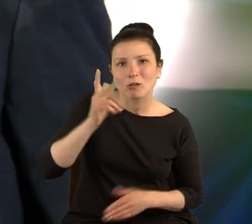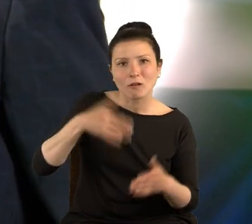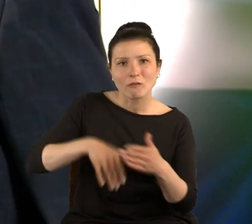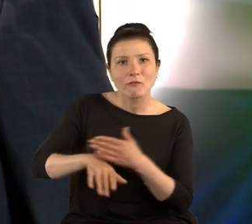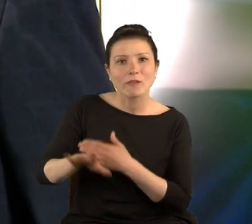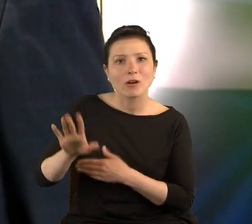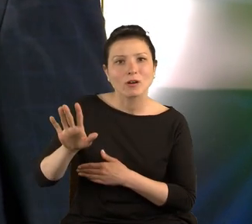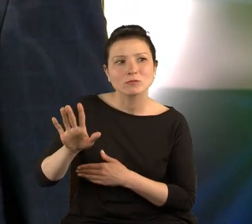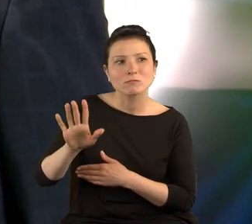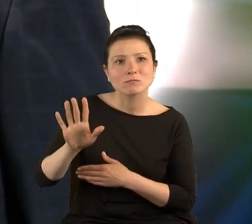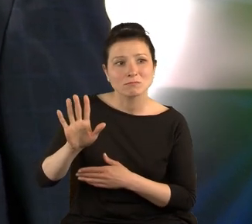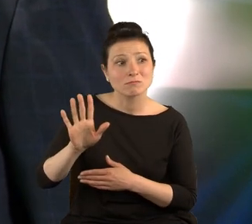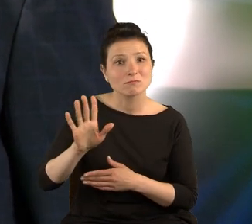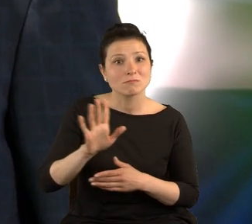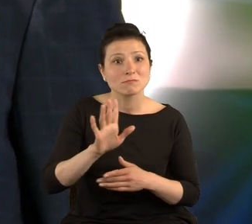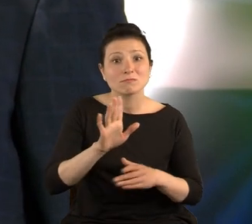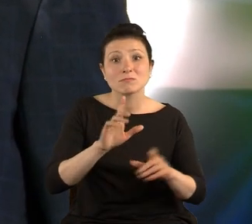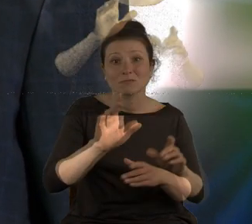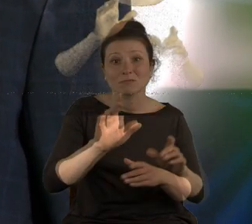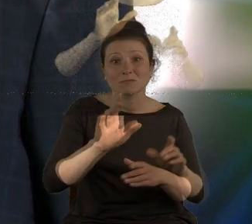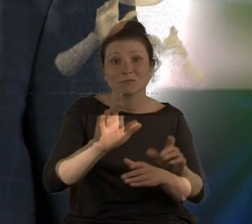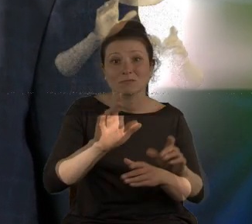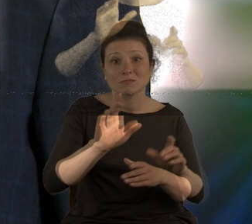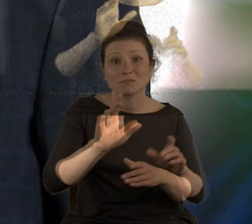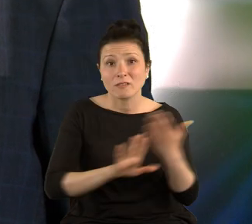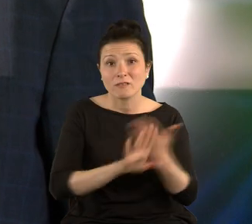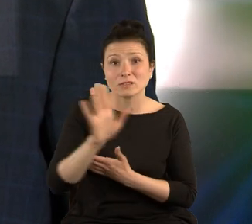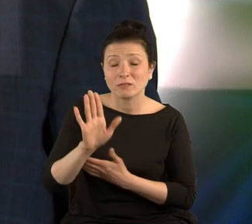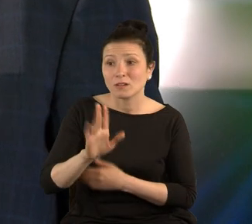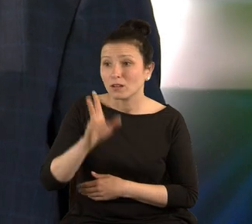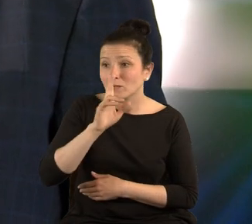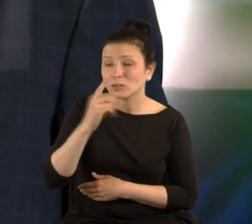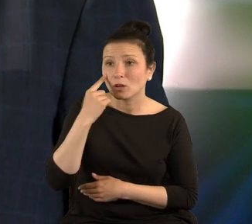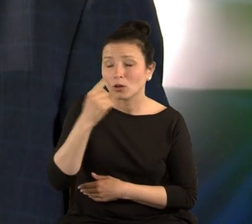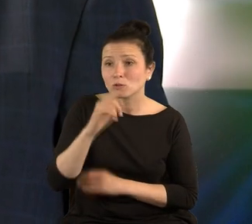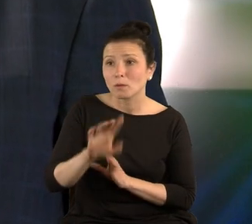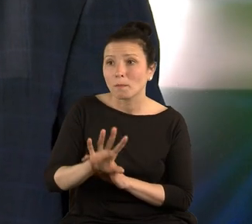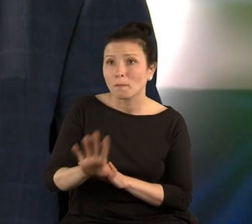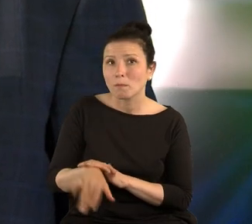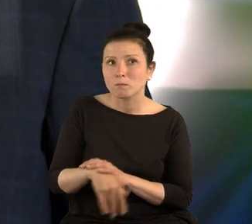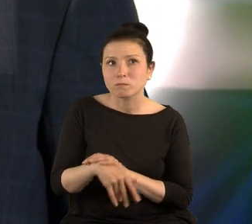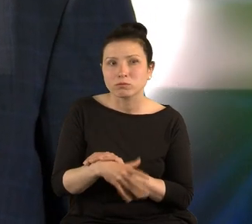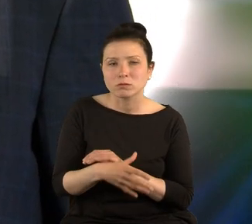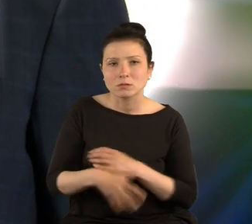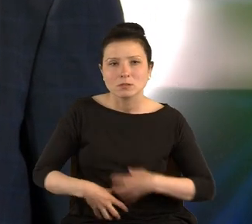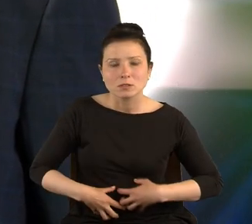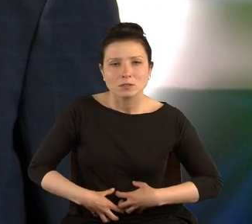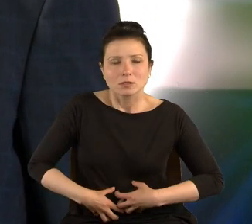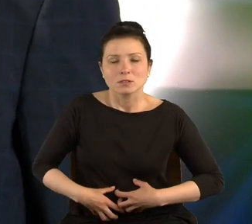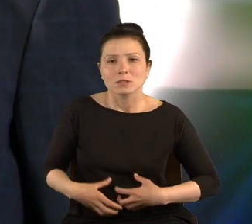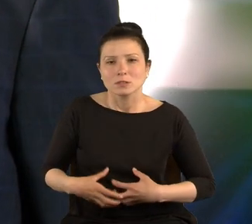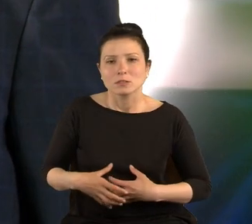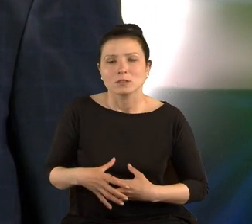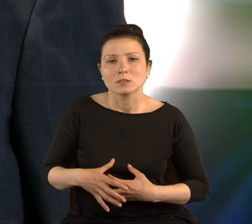z takiej imprezy? Czy widzieliście tą pustkę obżartego do wymiotowania